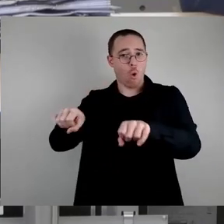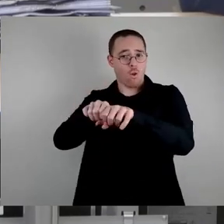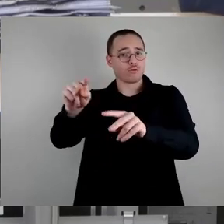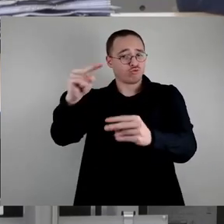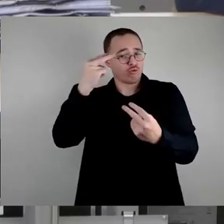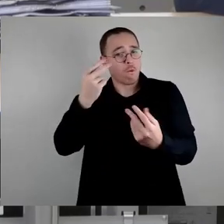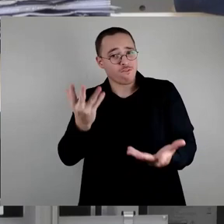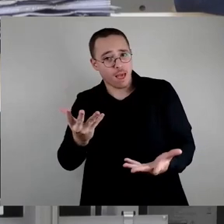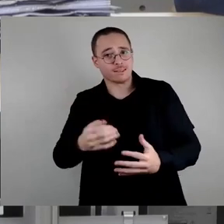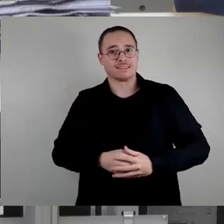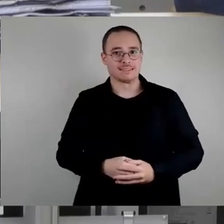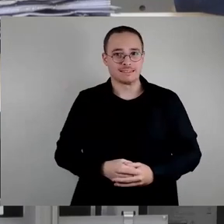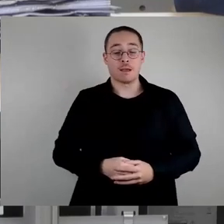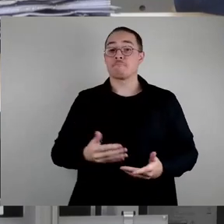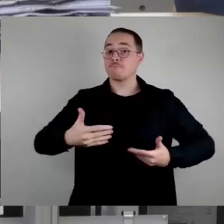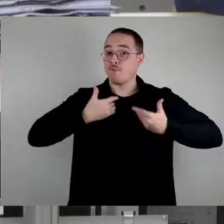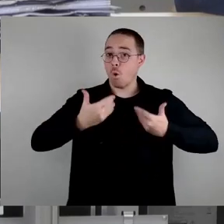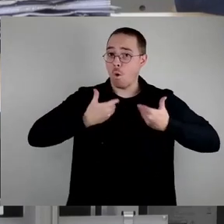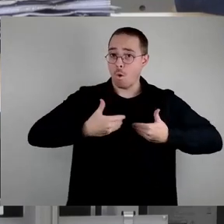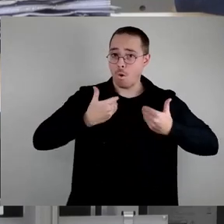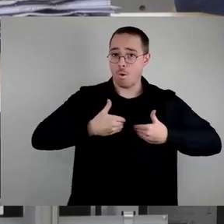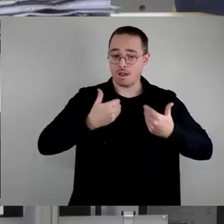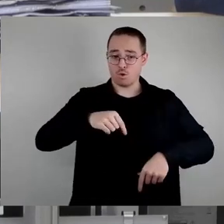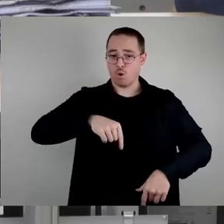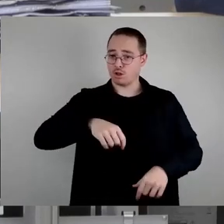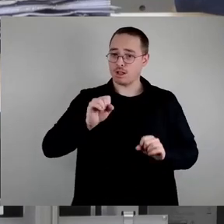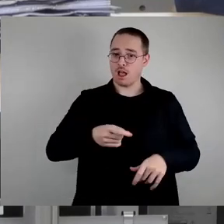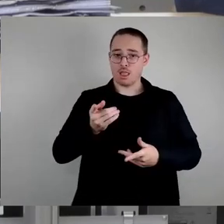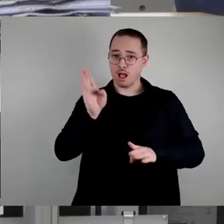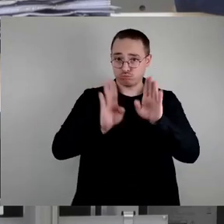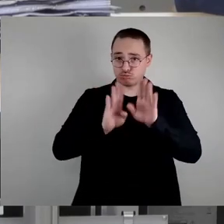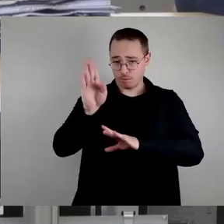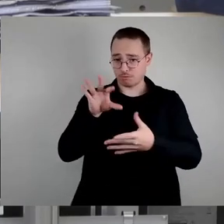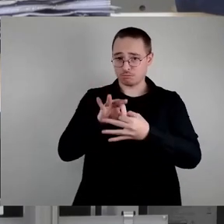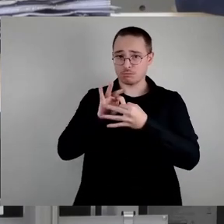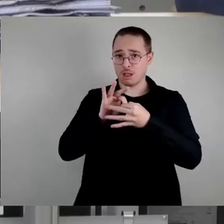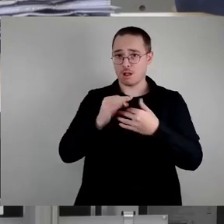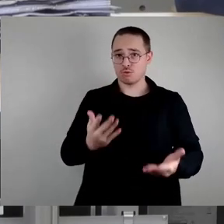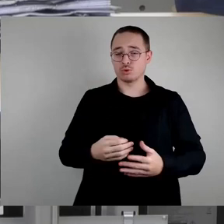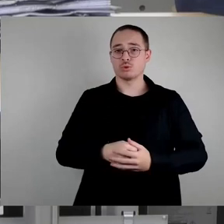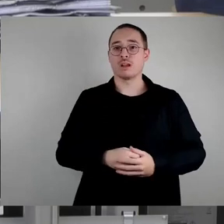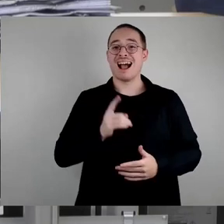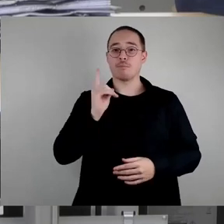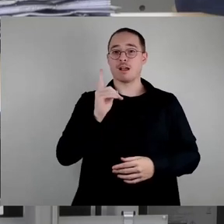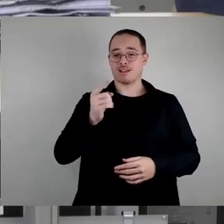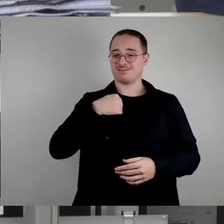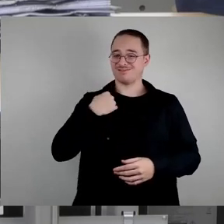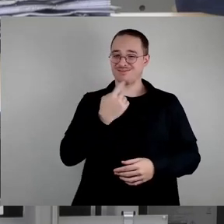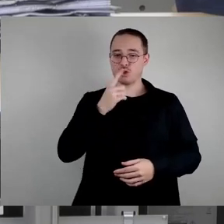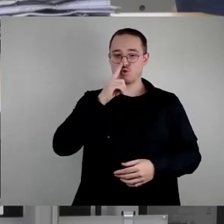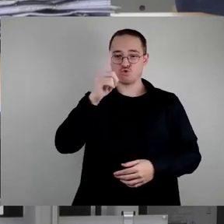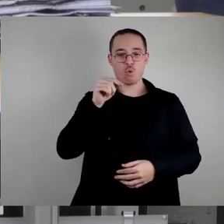Also ich freue mich, dass wir jetzt heute über diesen Sachverhalt so abstimmen können. Wir werden aber nur dem Finanzausschussbericht